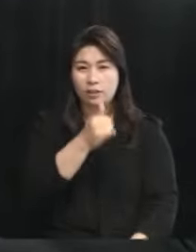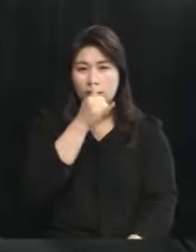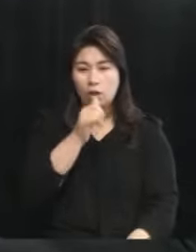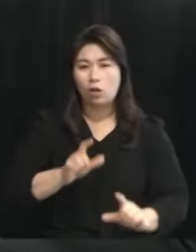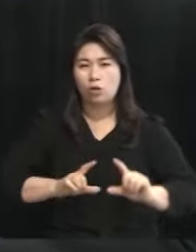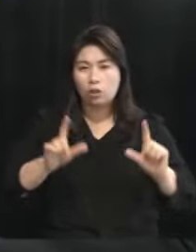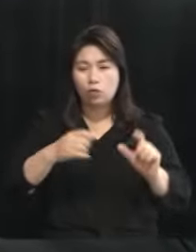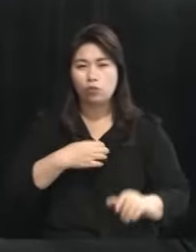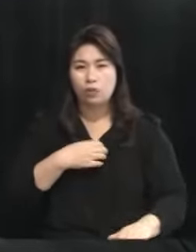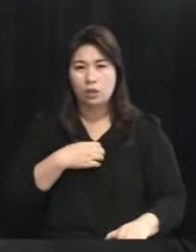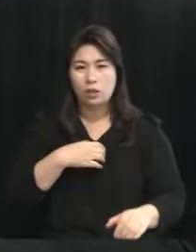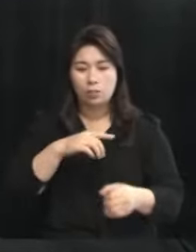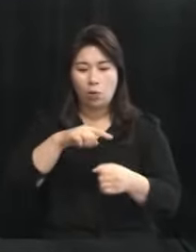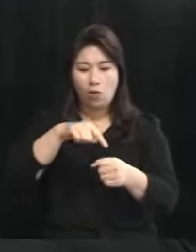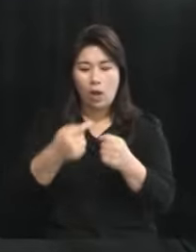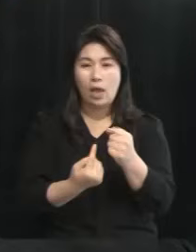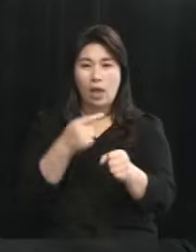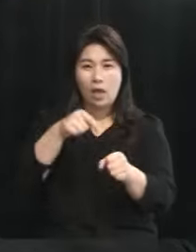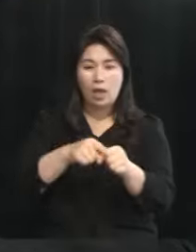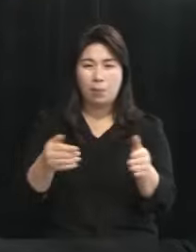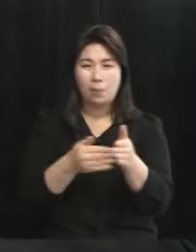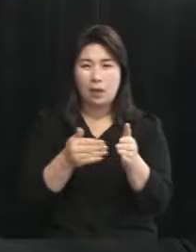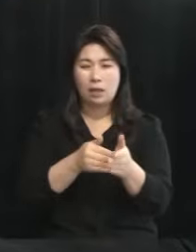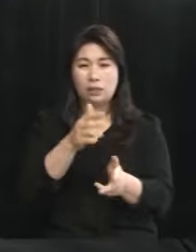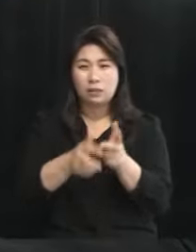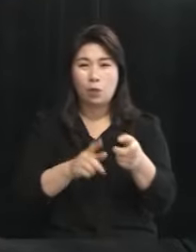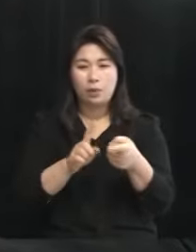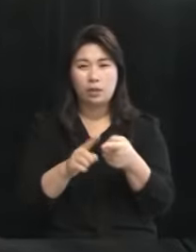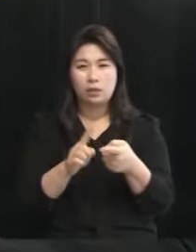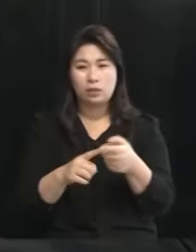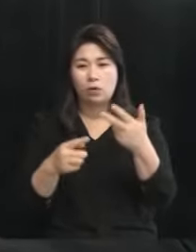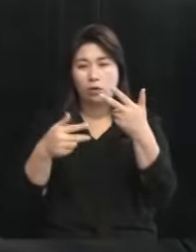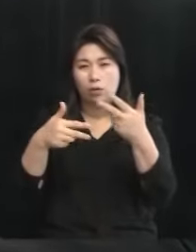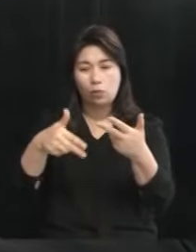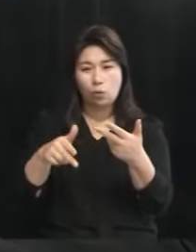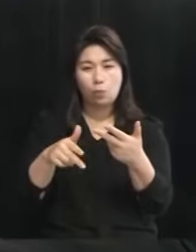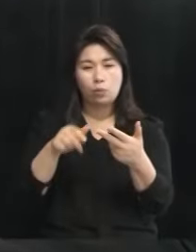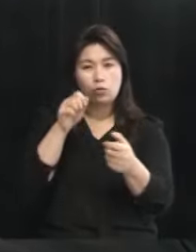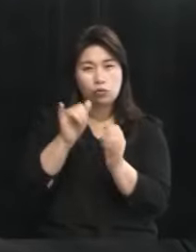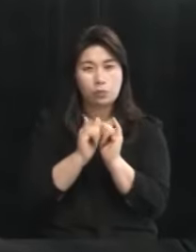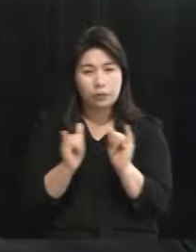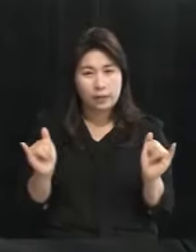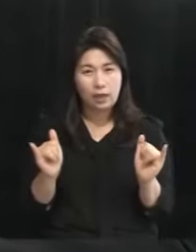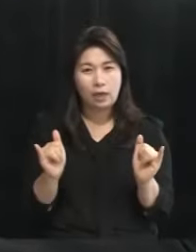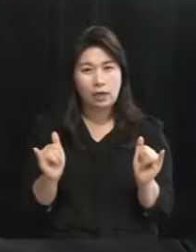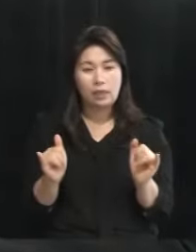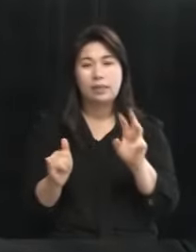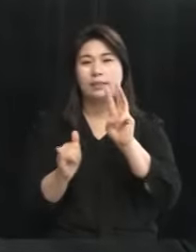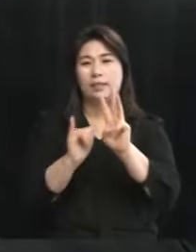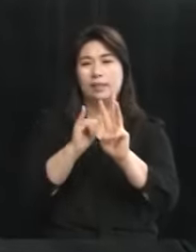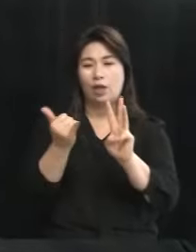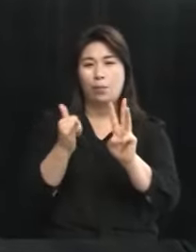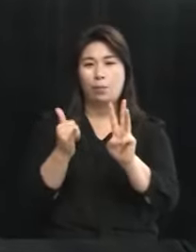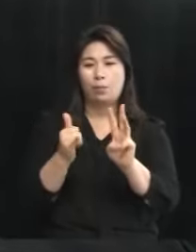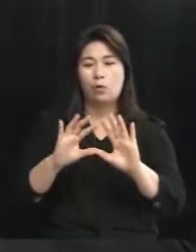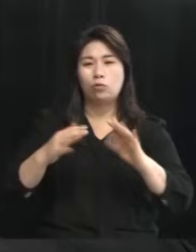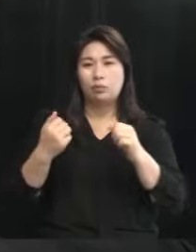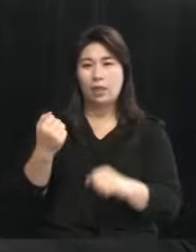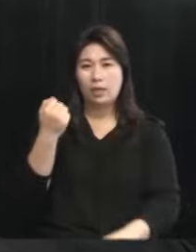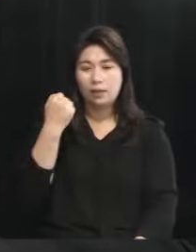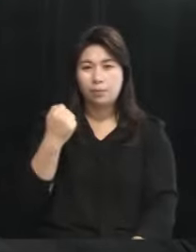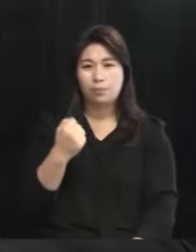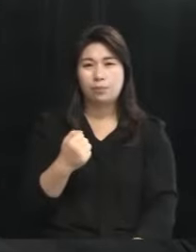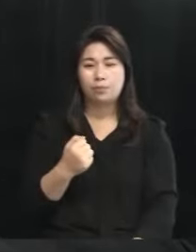기후위기와 탈핵의 문제에 대해서 7명의 총선 제주에 있는 총선 후보 중에서 단 3명 국민의힘